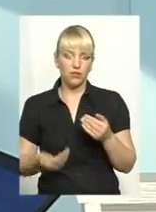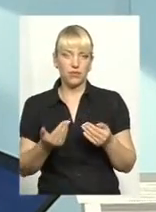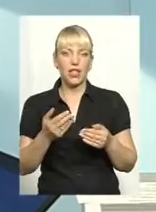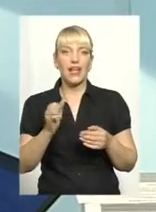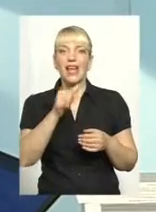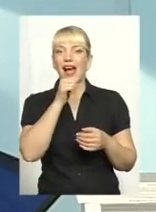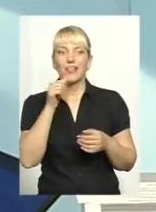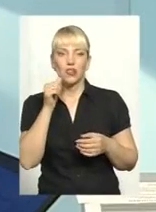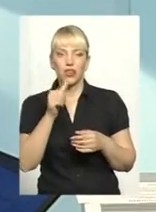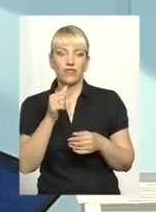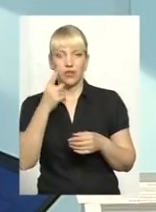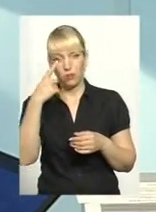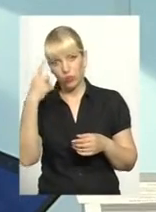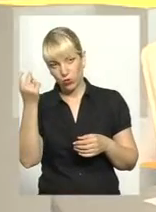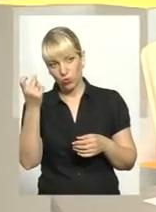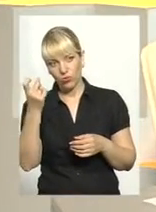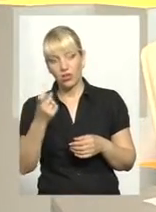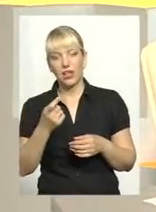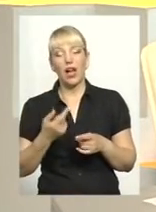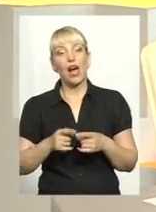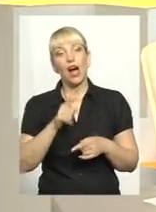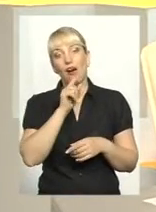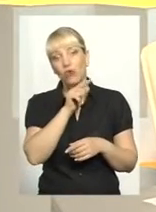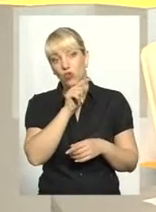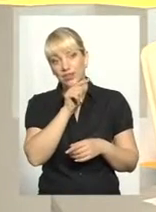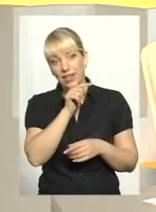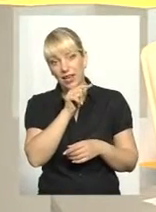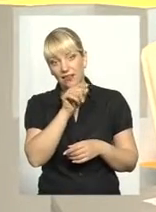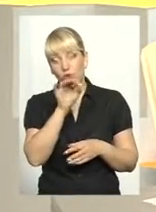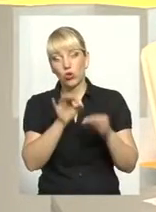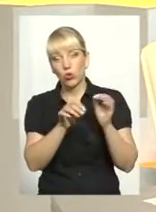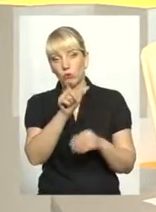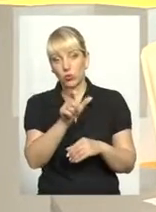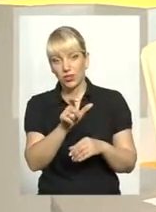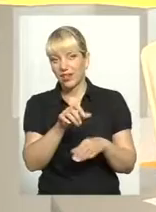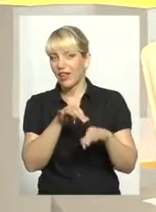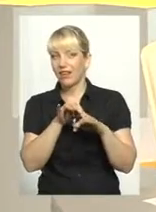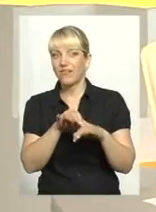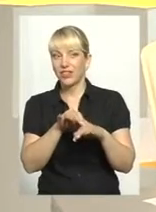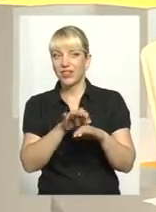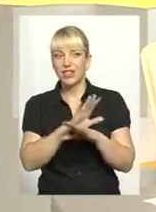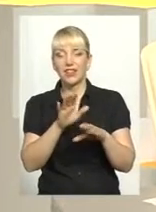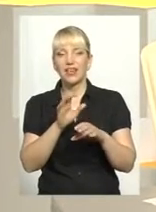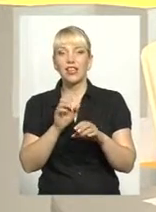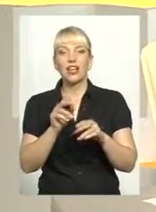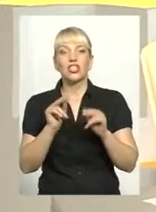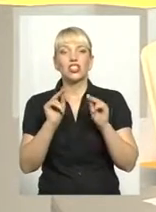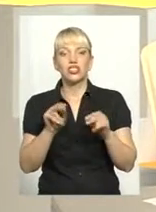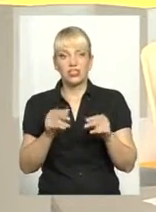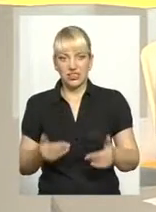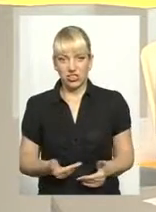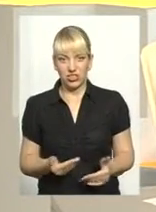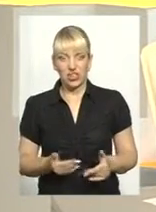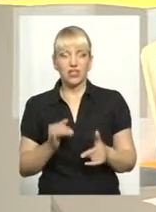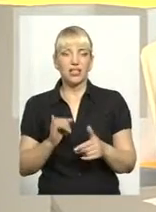Анонімно надходить повідомлення, а ось цей суддя веде недоброчесний спосіб життя, або ж його доходи не